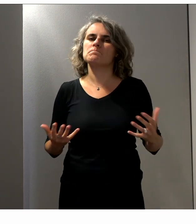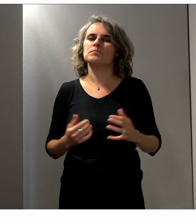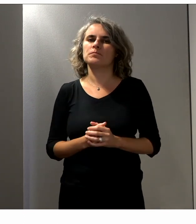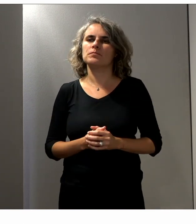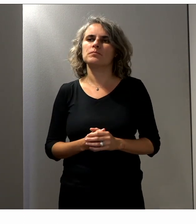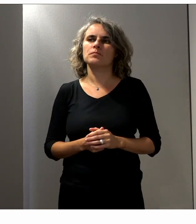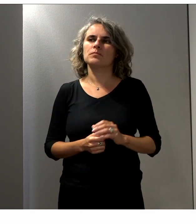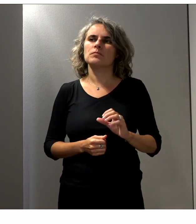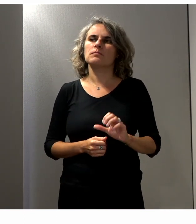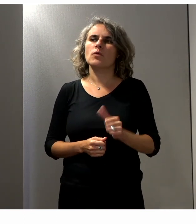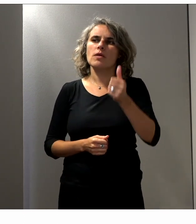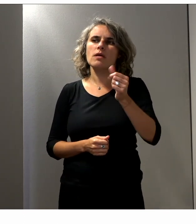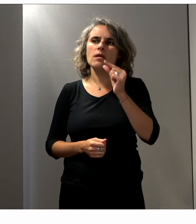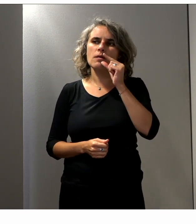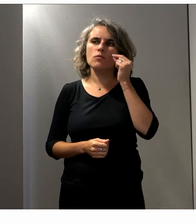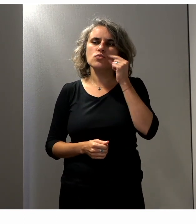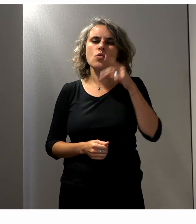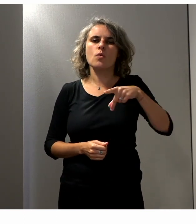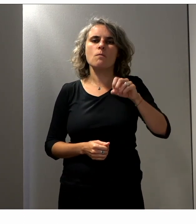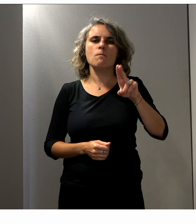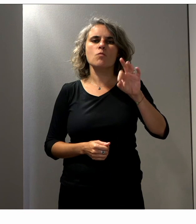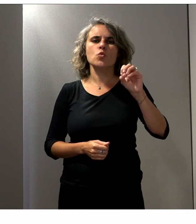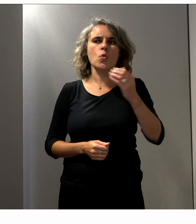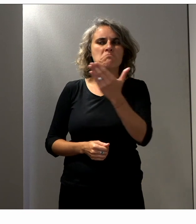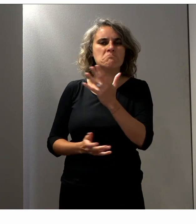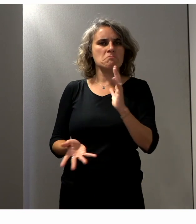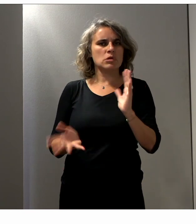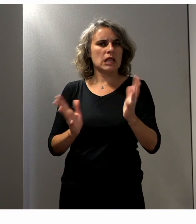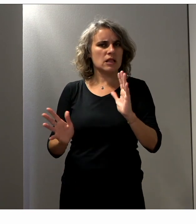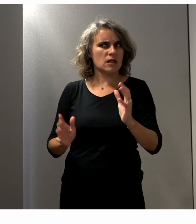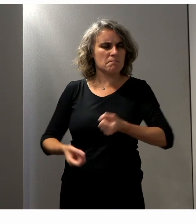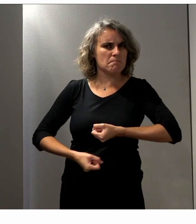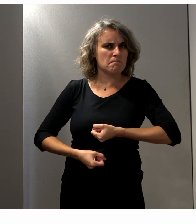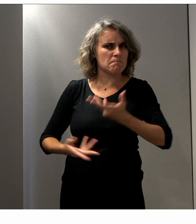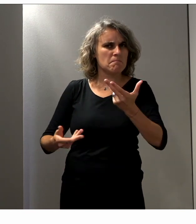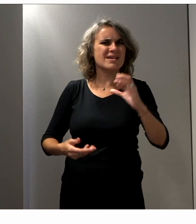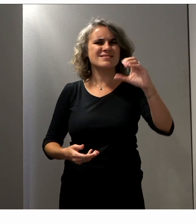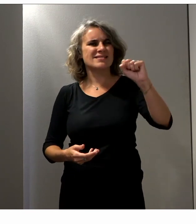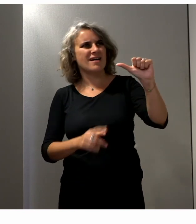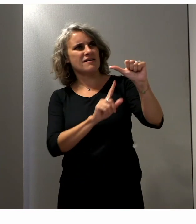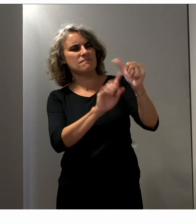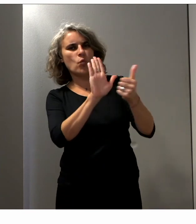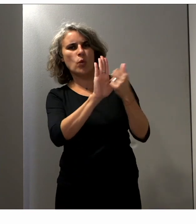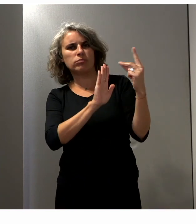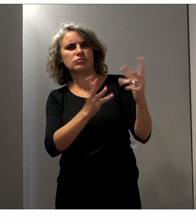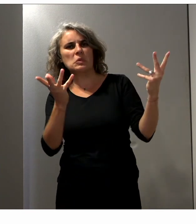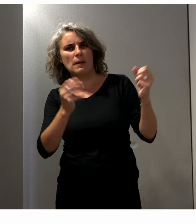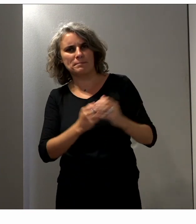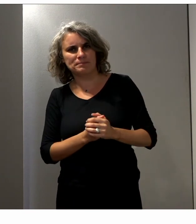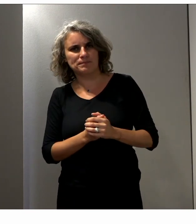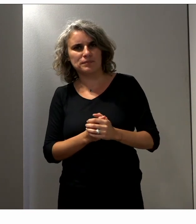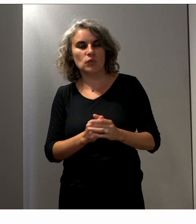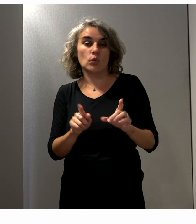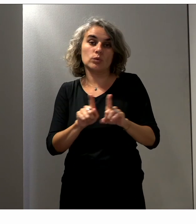parole, Albin Soares-Scouto, pour peut-être que vous vous rappeliez un peu quel est le rôle du CSA dans cette histoire, et